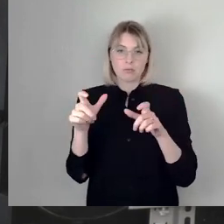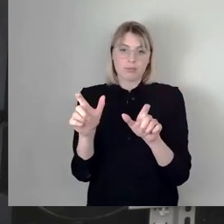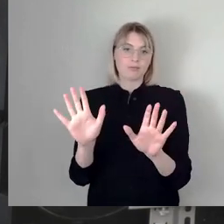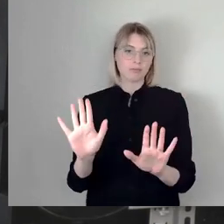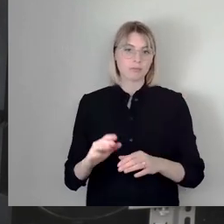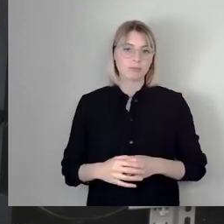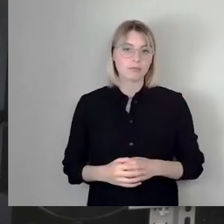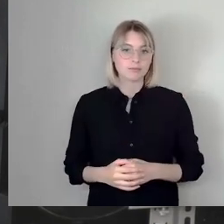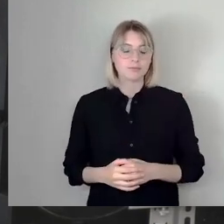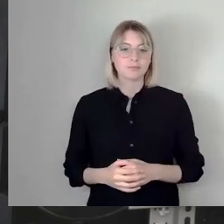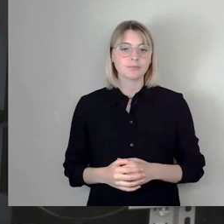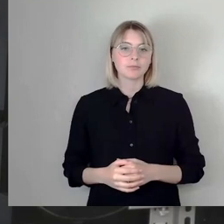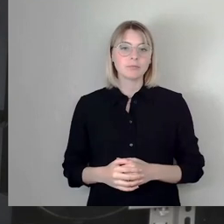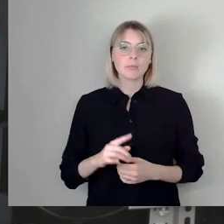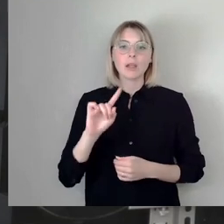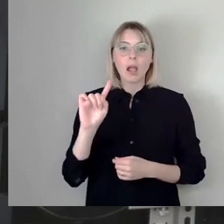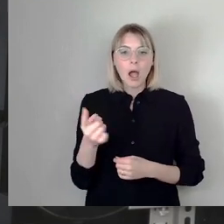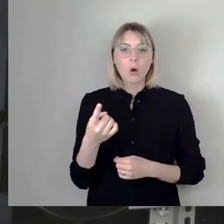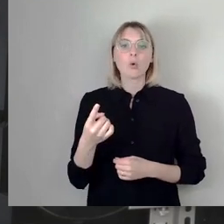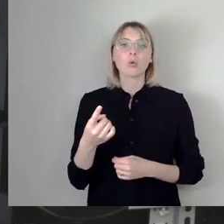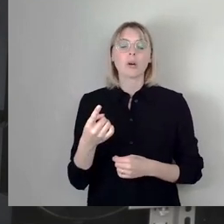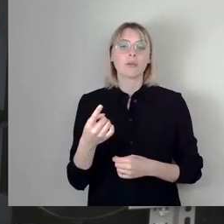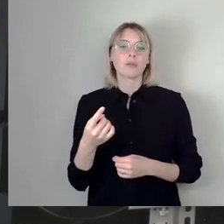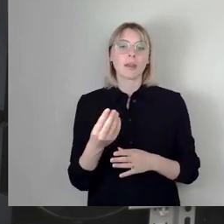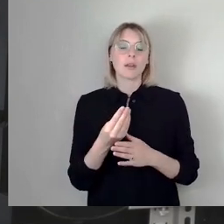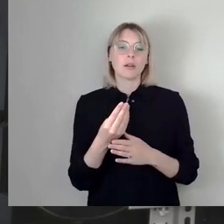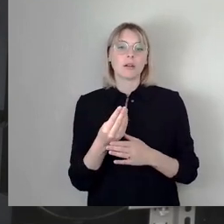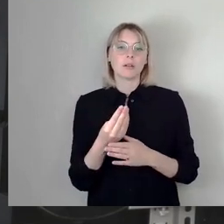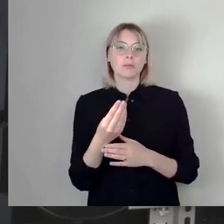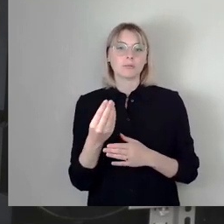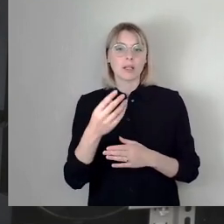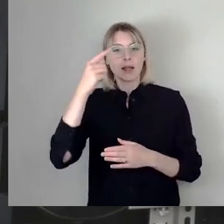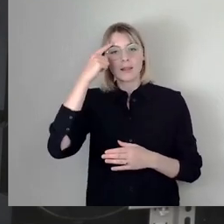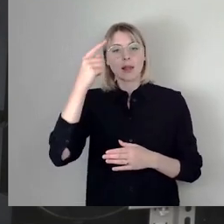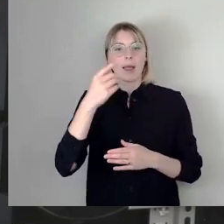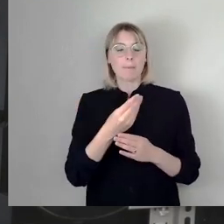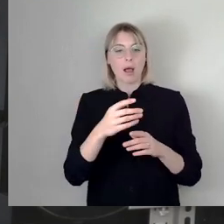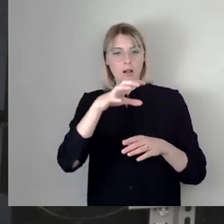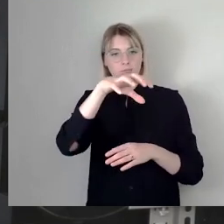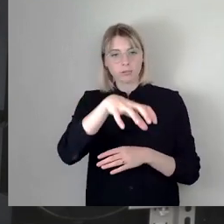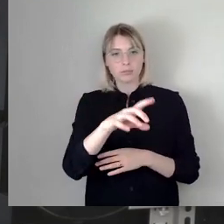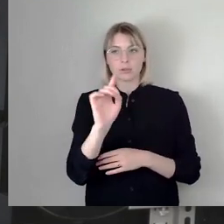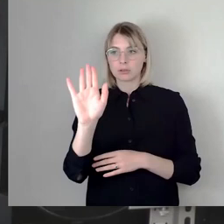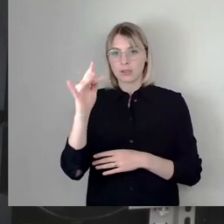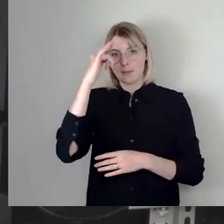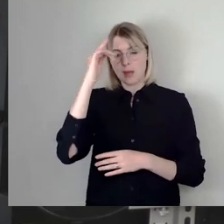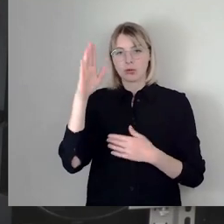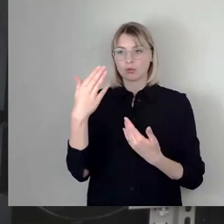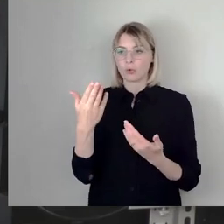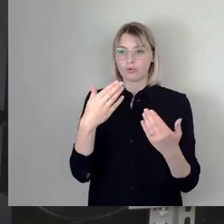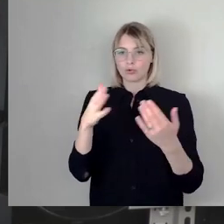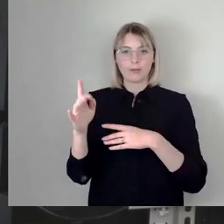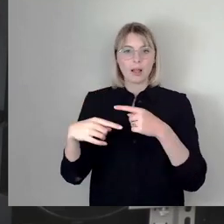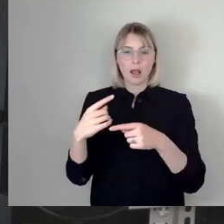vorgeschlagene Mahnmal für die Opfer homophob und transphob motivierter Gewalt gehe seiner Ansicht nach an der Sache vorbei. Stattdessen